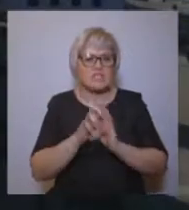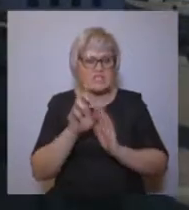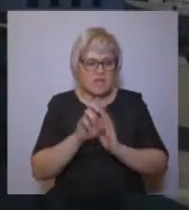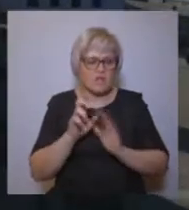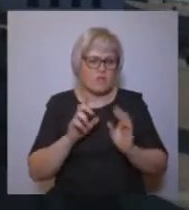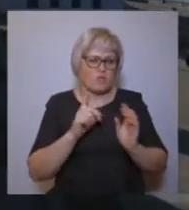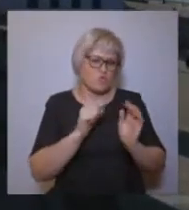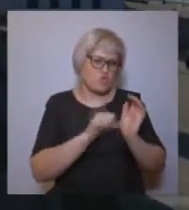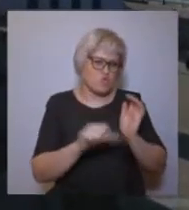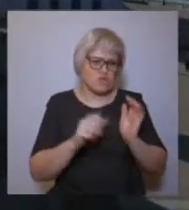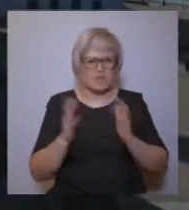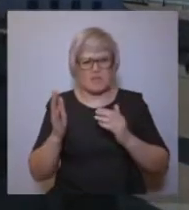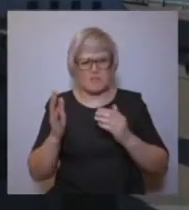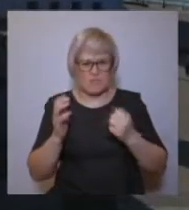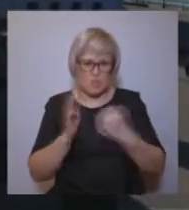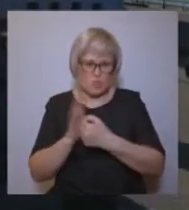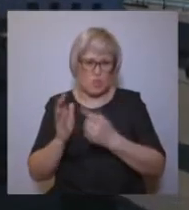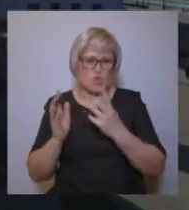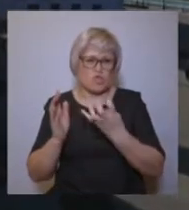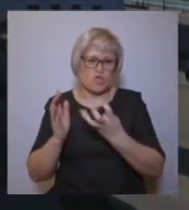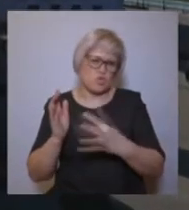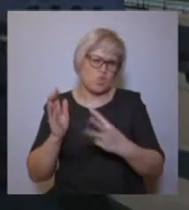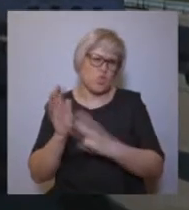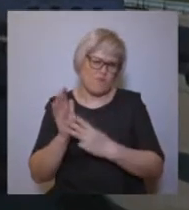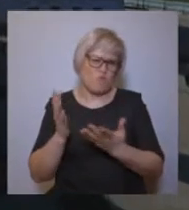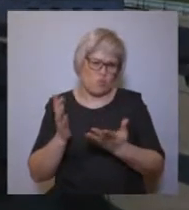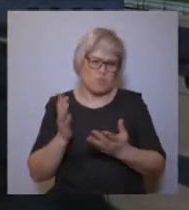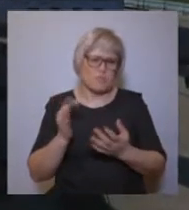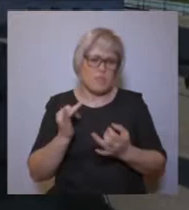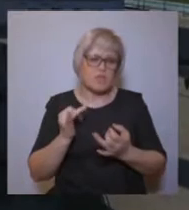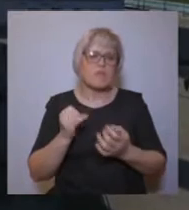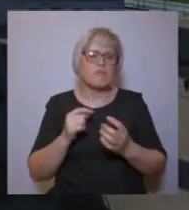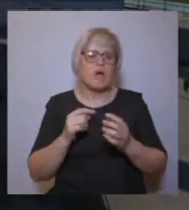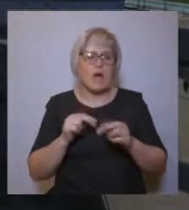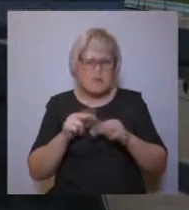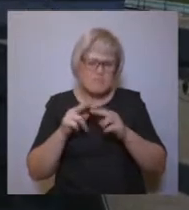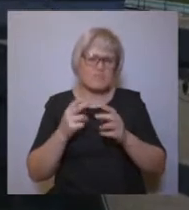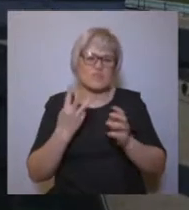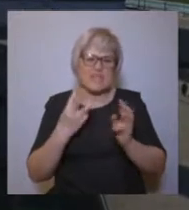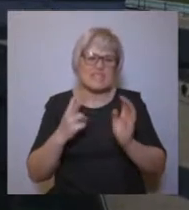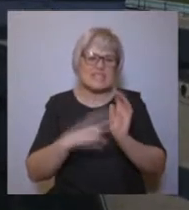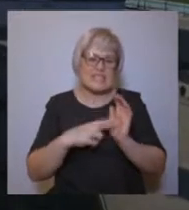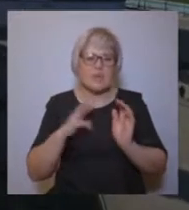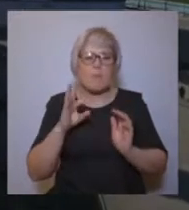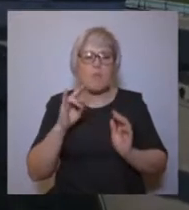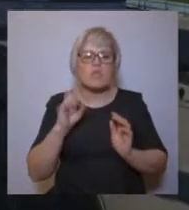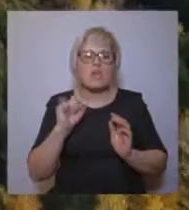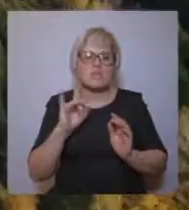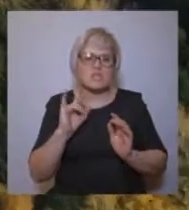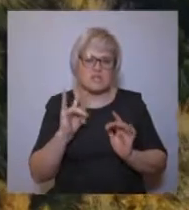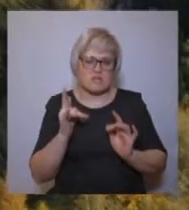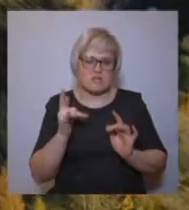1727 год святитель с сотрудниками просветил и крестил до 40 тысяч сибирских инородцев. За время своего